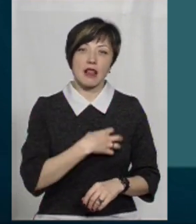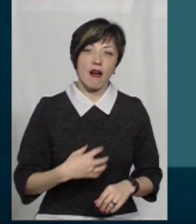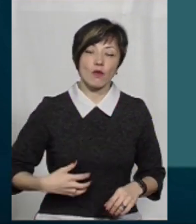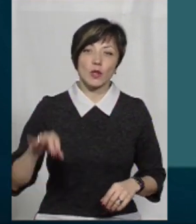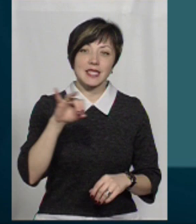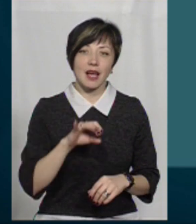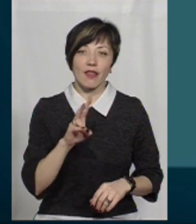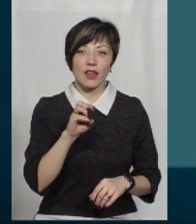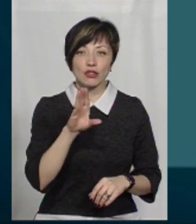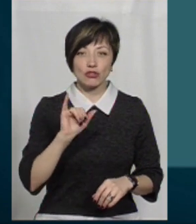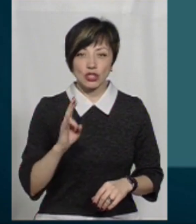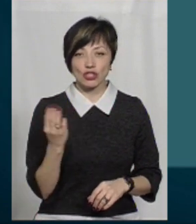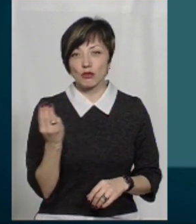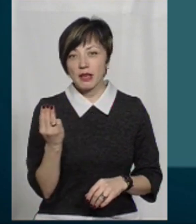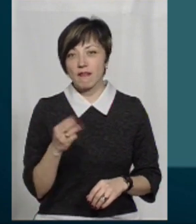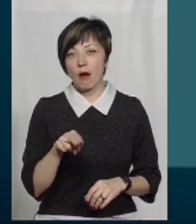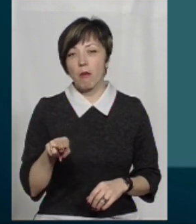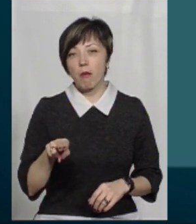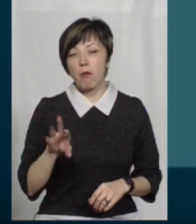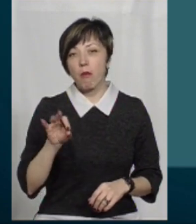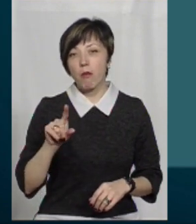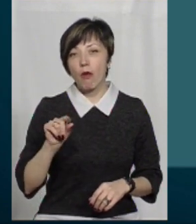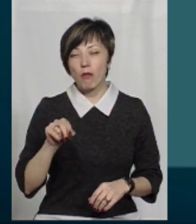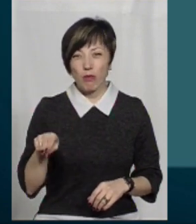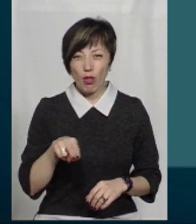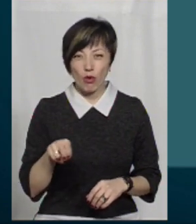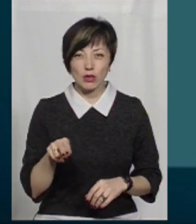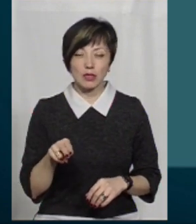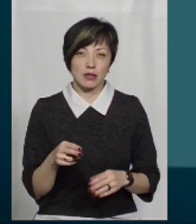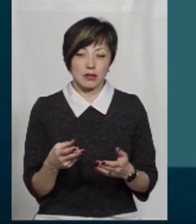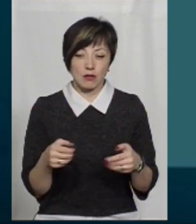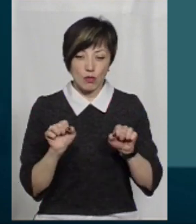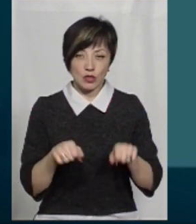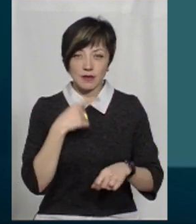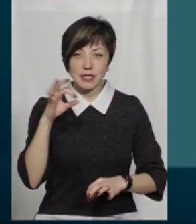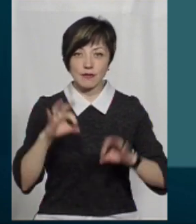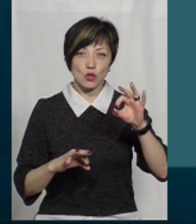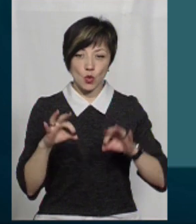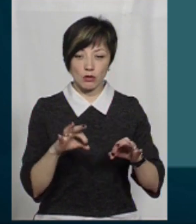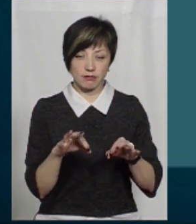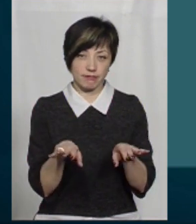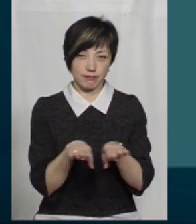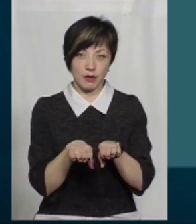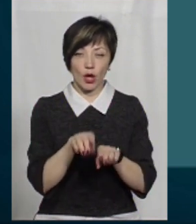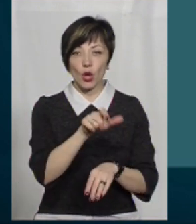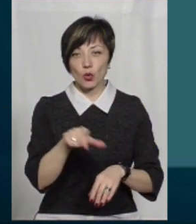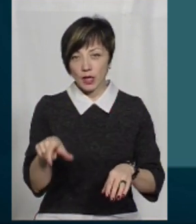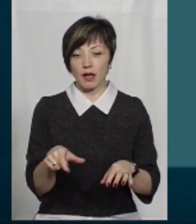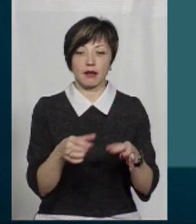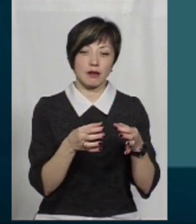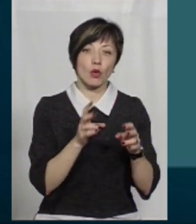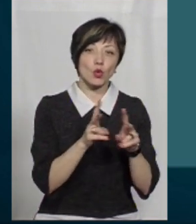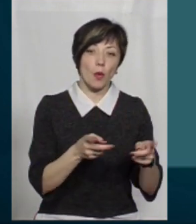Нітішин, Шепетівка, Полонне, то дійсно можна так стверджувати, що без такому відсотковому еквіваленті людей розмитнилося і не